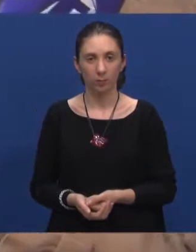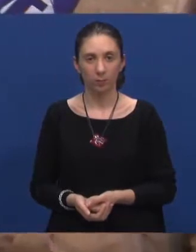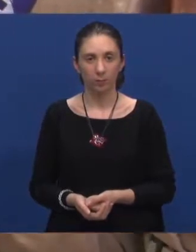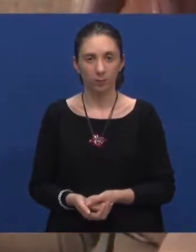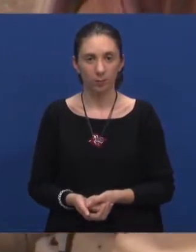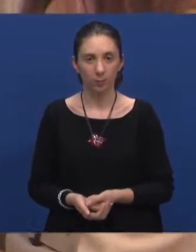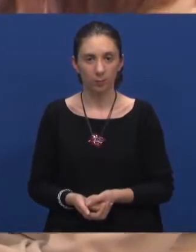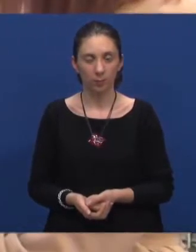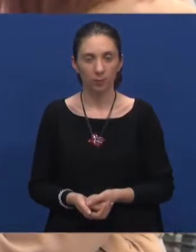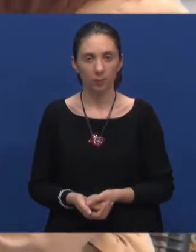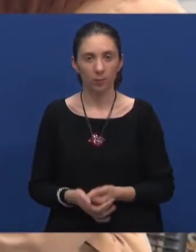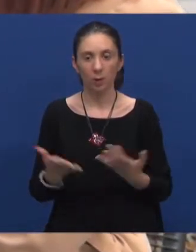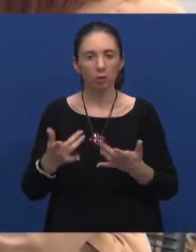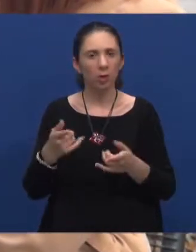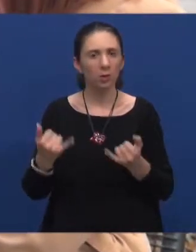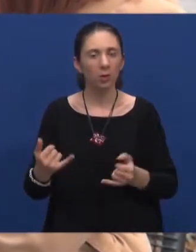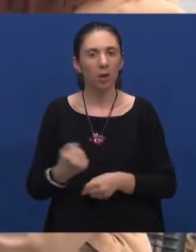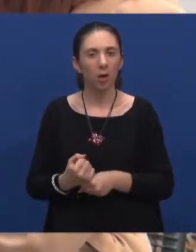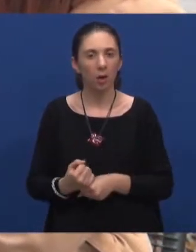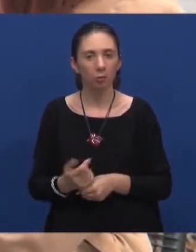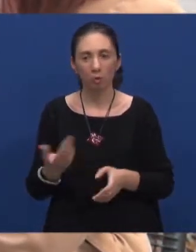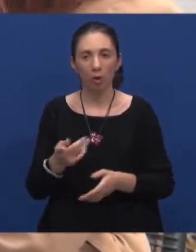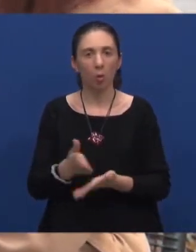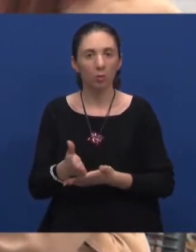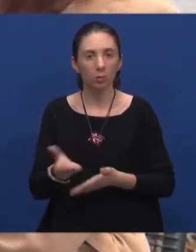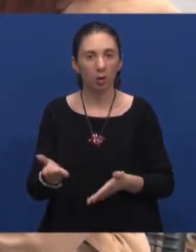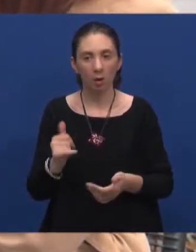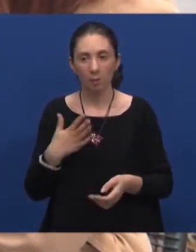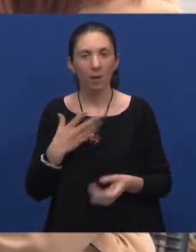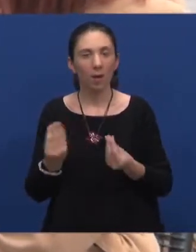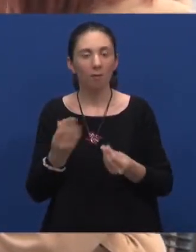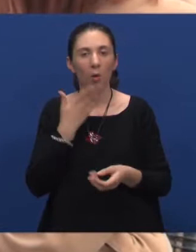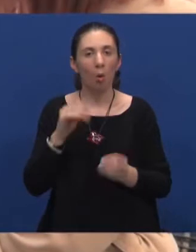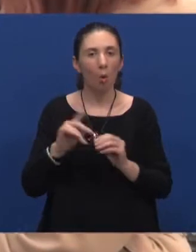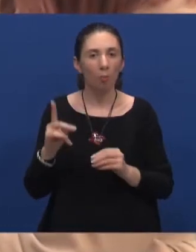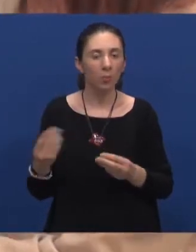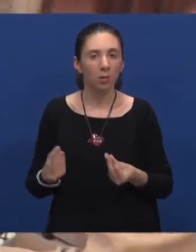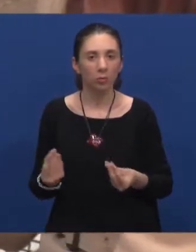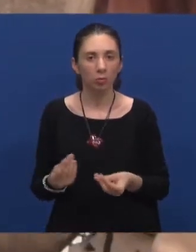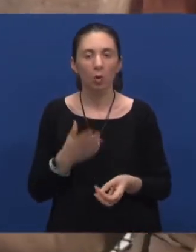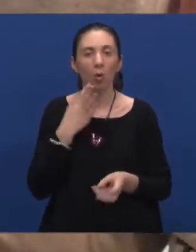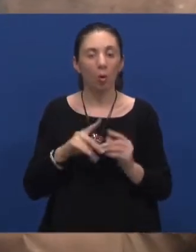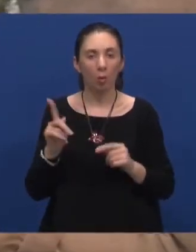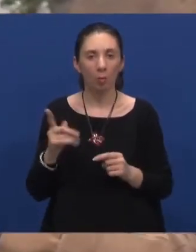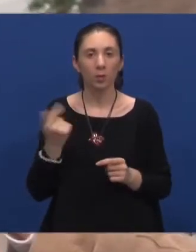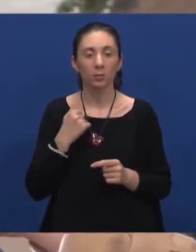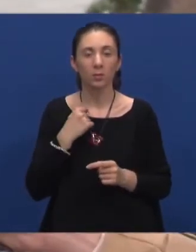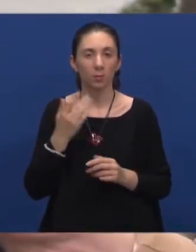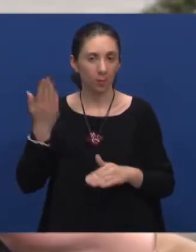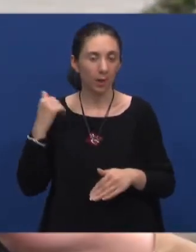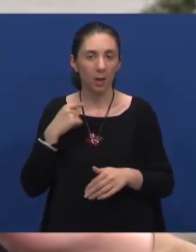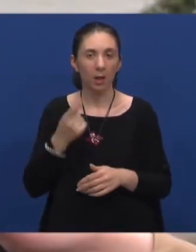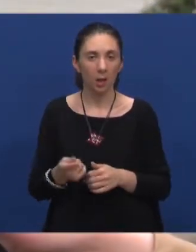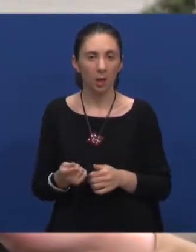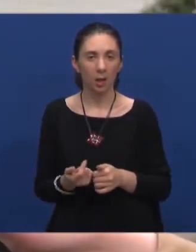A što sada radiš, kako se snalaziš, imaš neki hobi? Pa, hobi mi je, kao što sam već i ranije